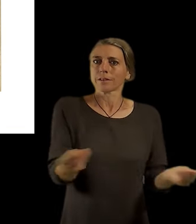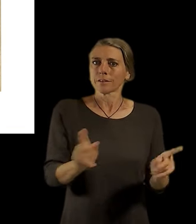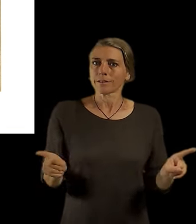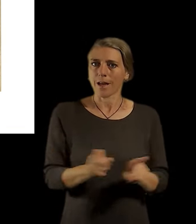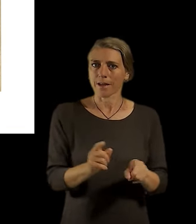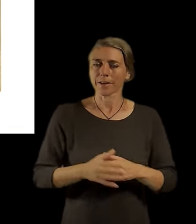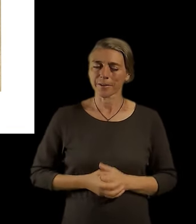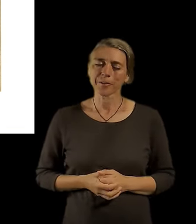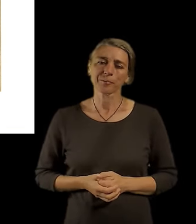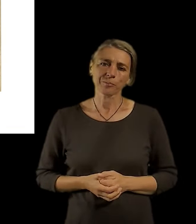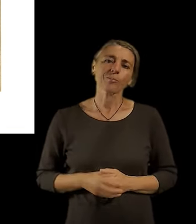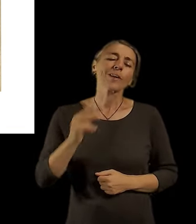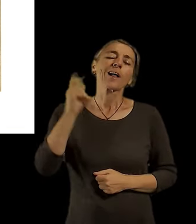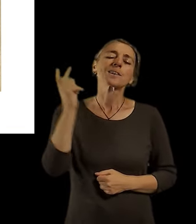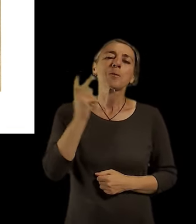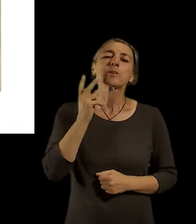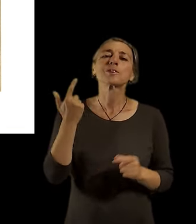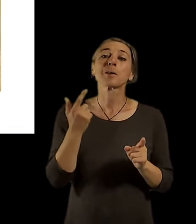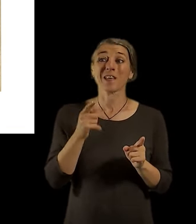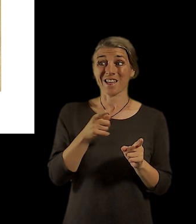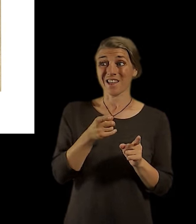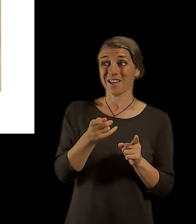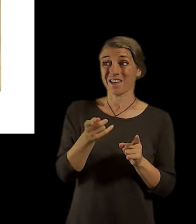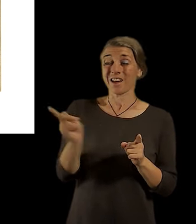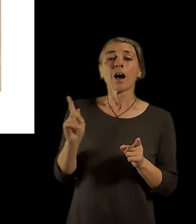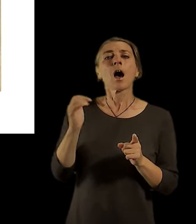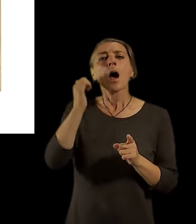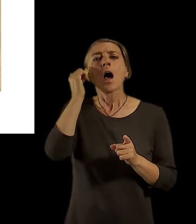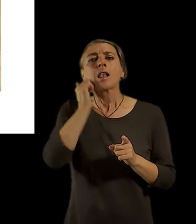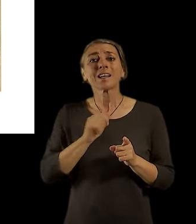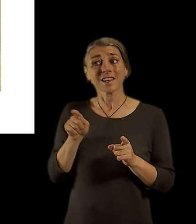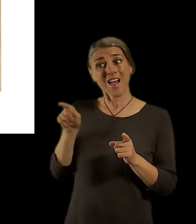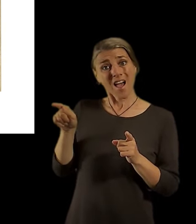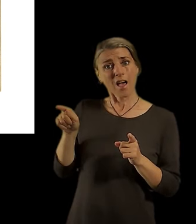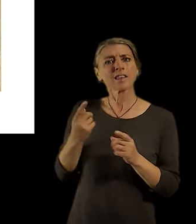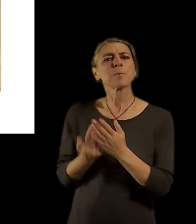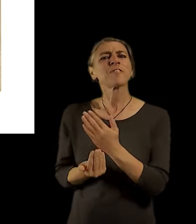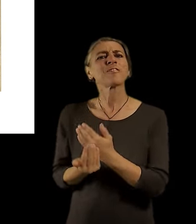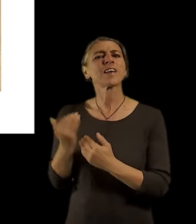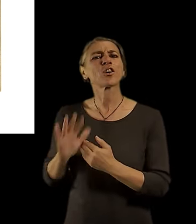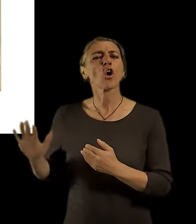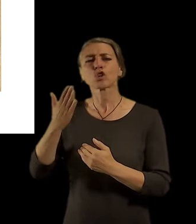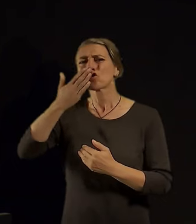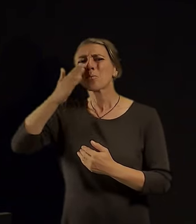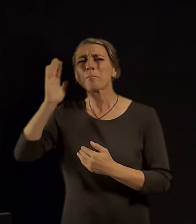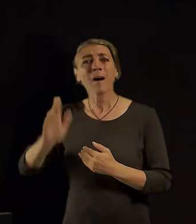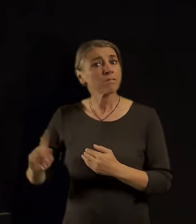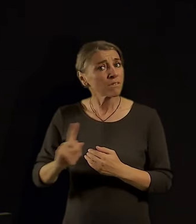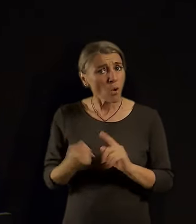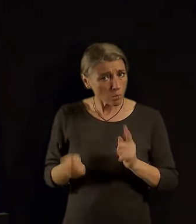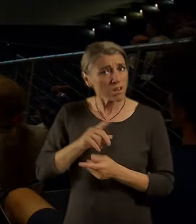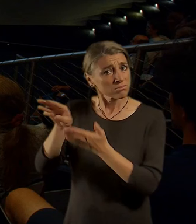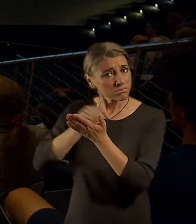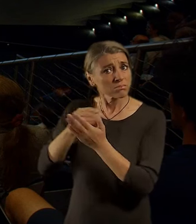probíhá, není o tom, že ti lidé jsou tam nějaký horší. Tak jsem to jenom chtěl zmínit. Petře, ještě než pokročíš, já mám na tebe jednu